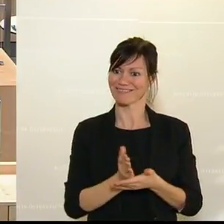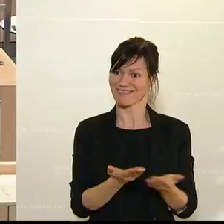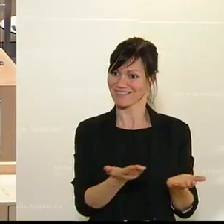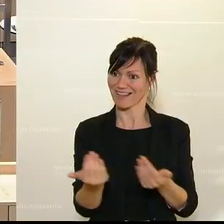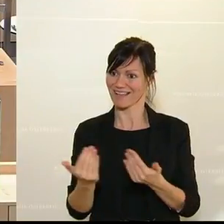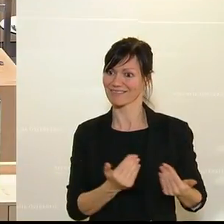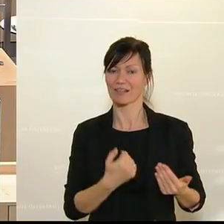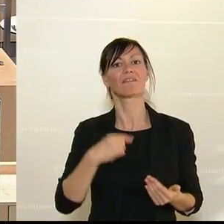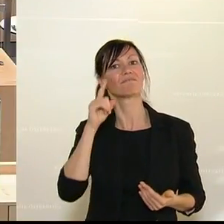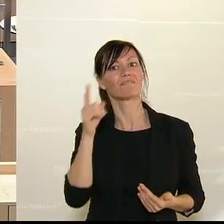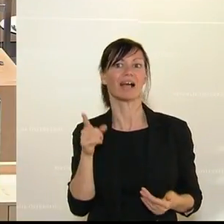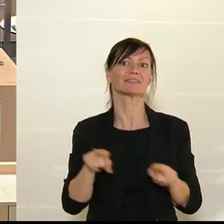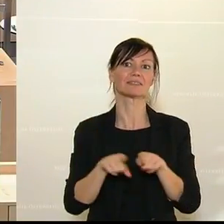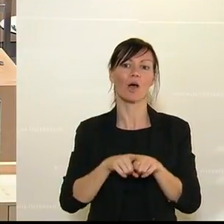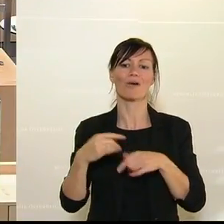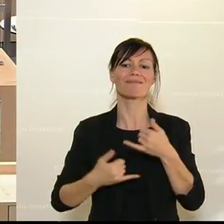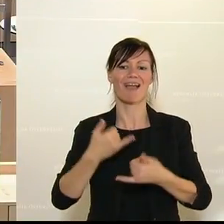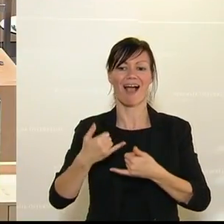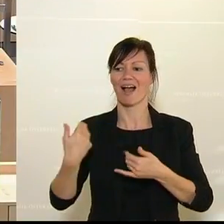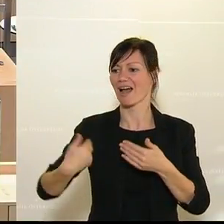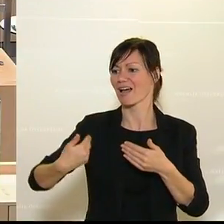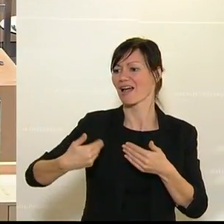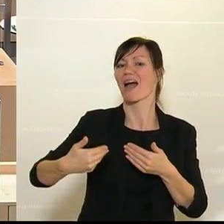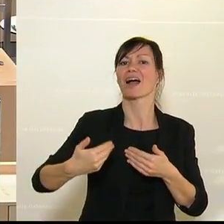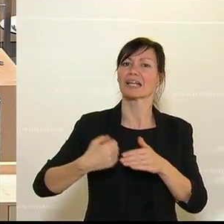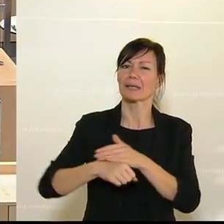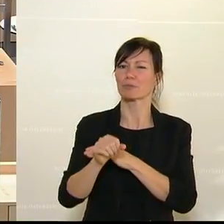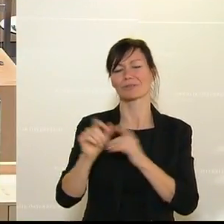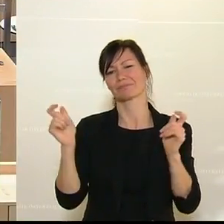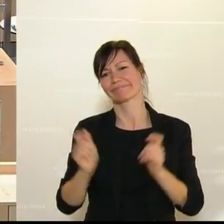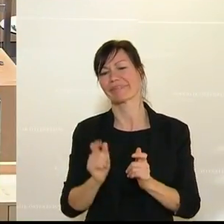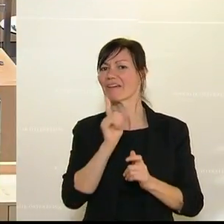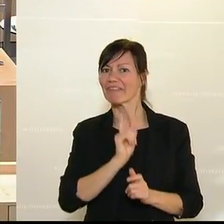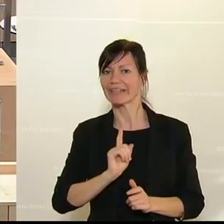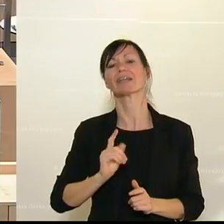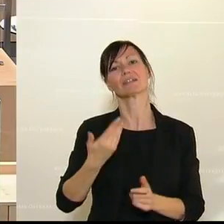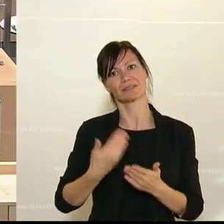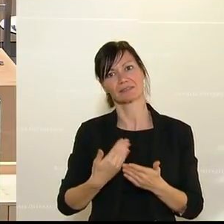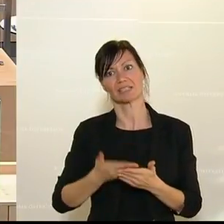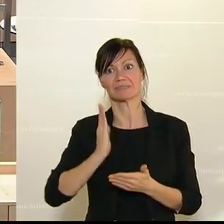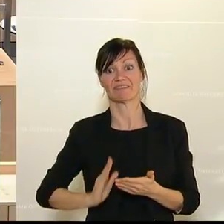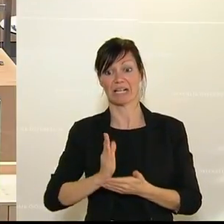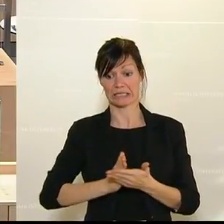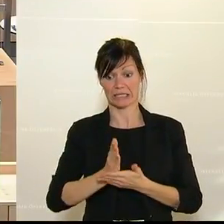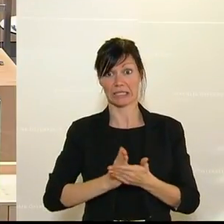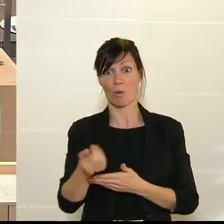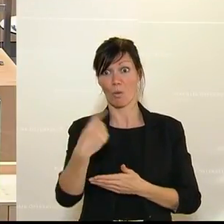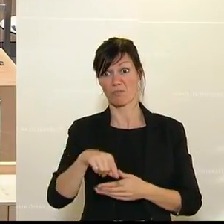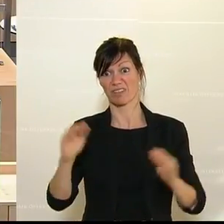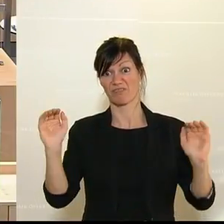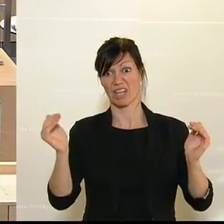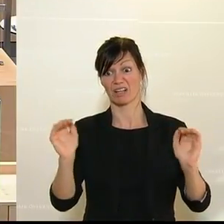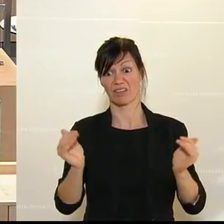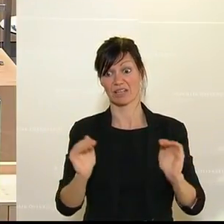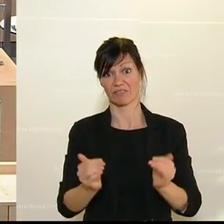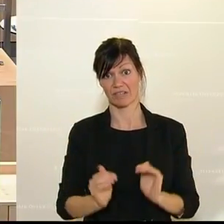geburtenschwachen Jahrgänge da vielleicht auch die Zahlen der Zivildiener rückgängig sein könnten, besteht ein Handlungsbedarf. Sie haben selber